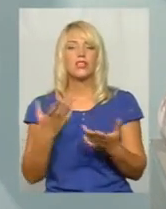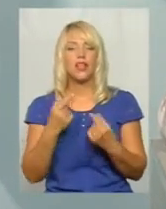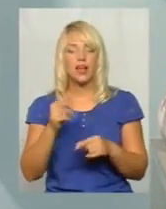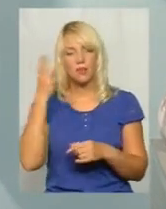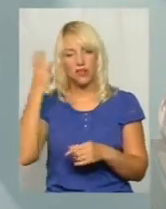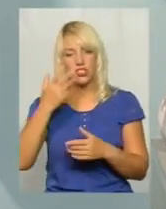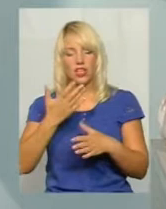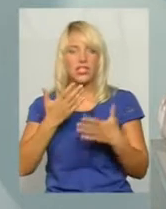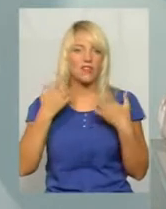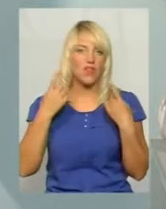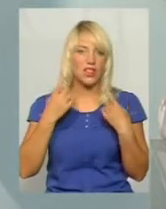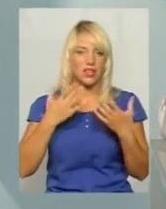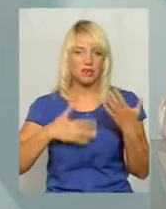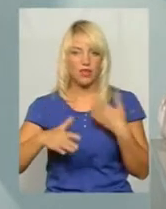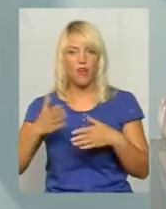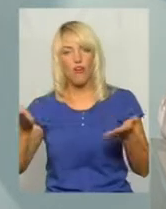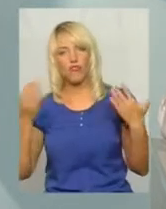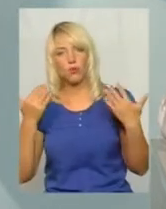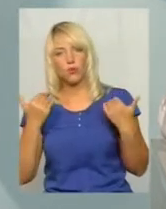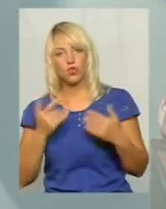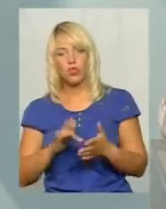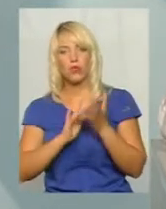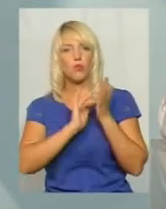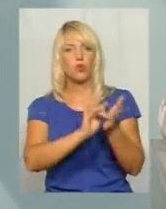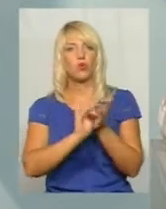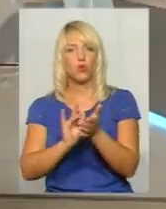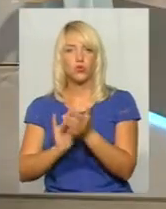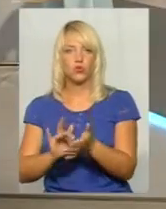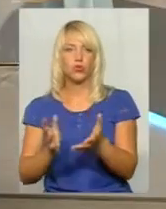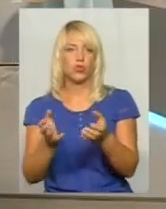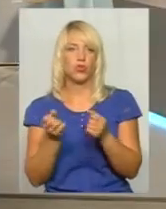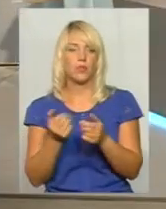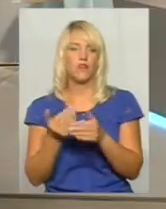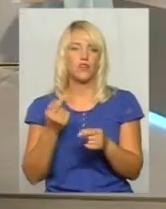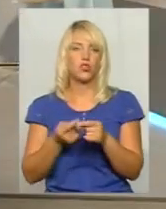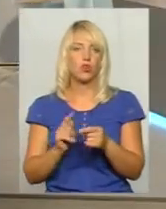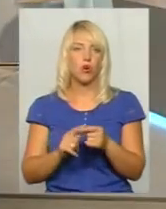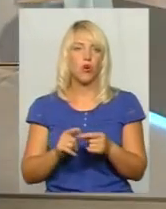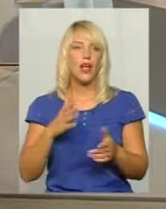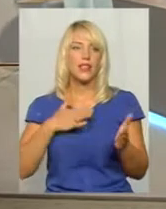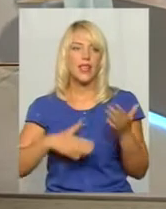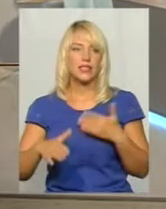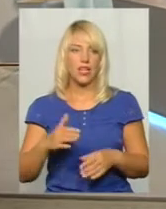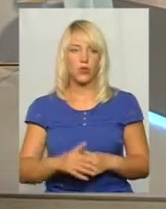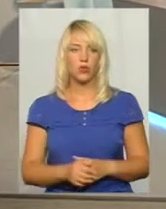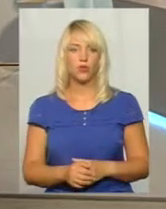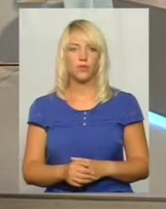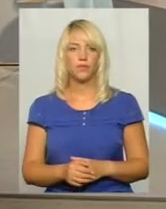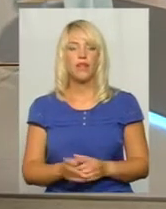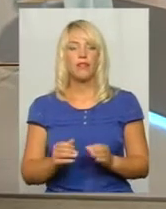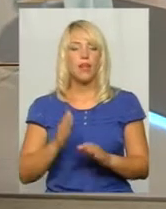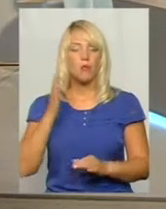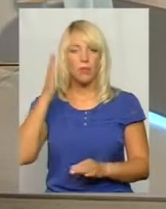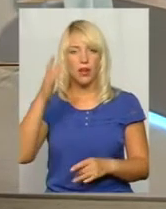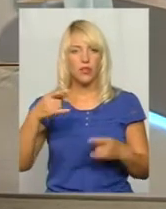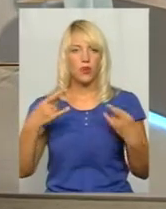відпочивають, подорожують і отримують від цього насолоду. Ну, хочеться в це вірити, але це трошки далі за перспектива. На попередньому